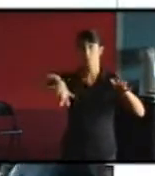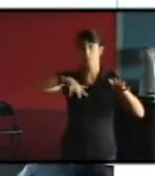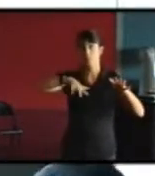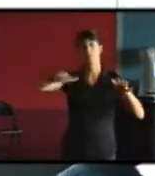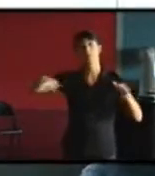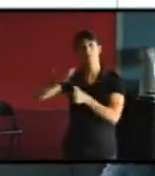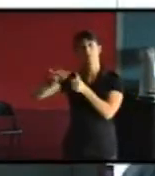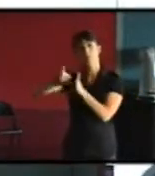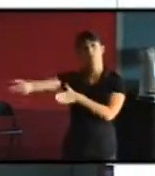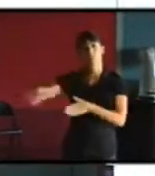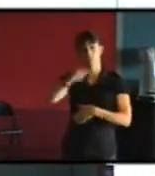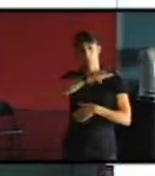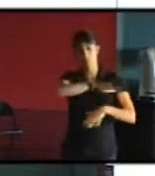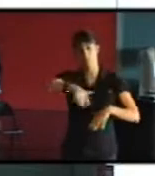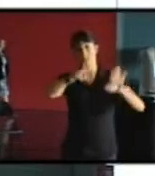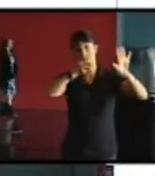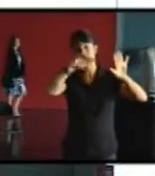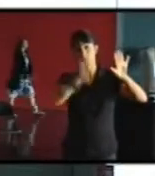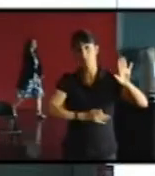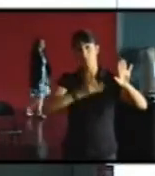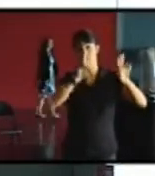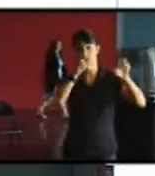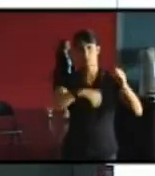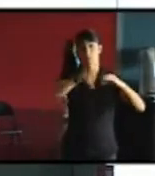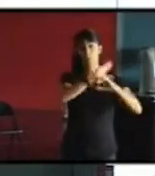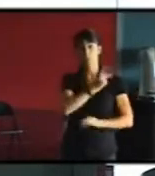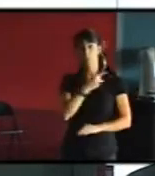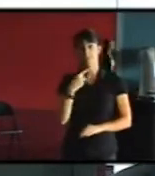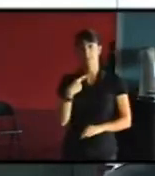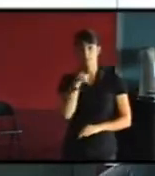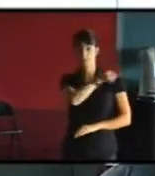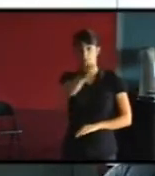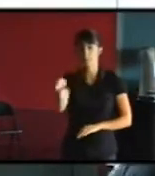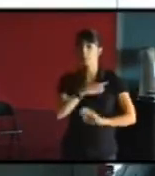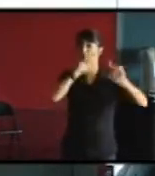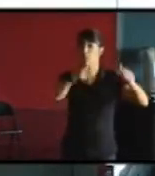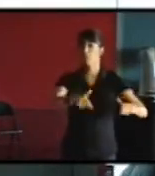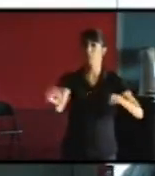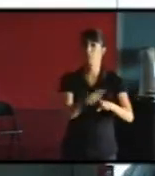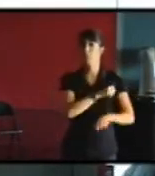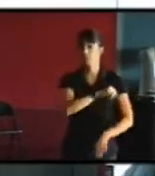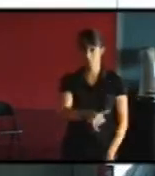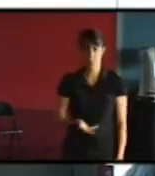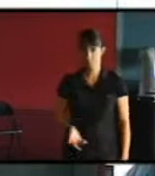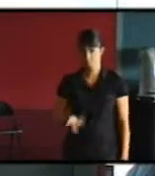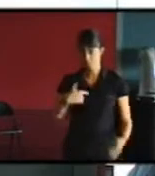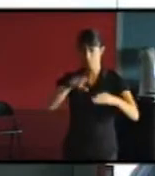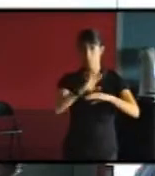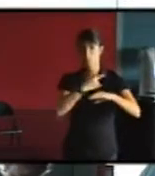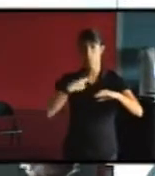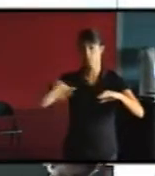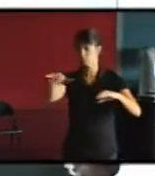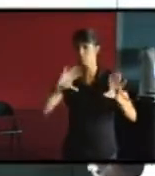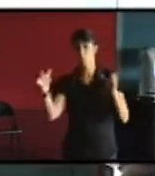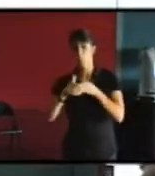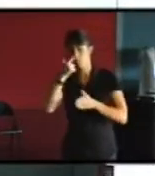logements sociaux ne seront pas démolis parce qu'une copropriété ne démolit pas son bâtiment donc ce